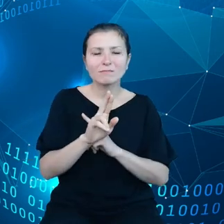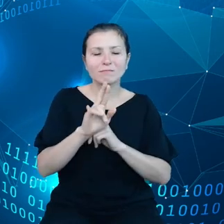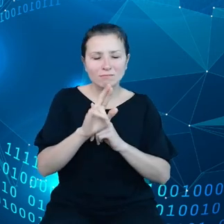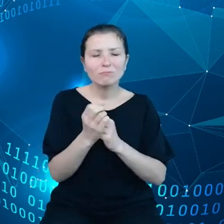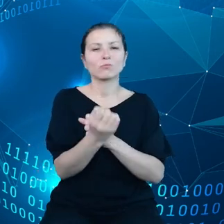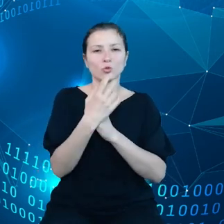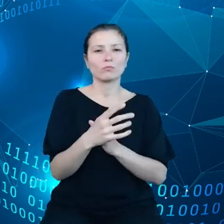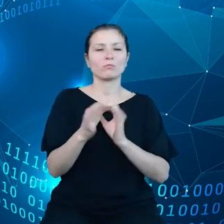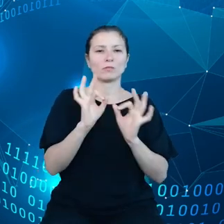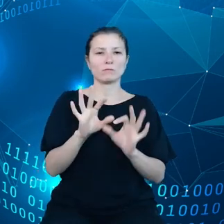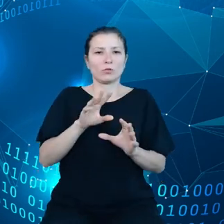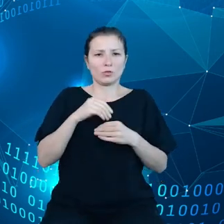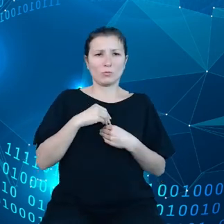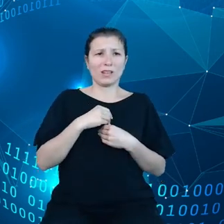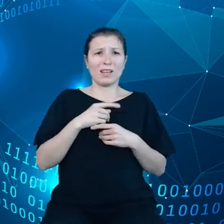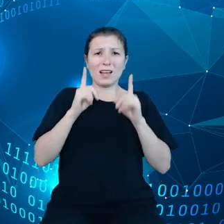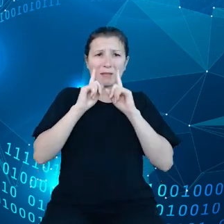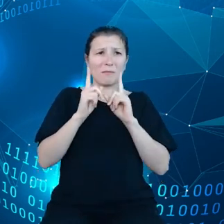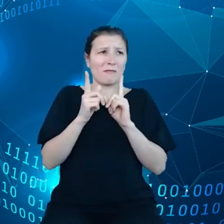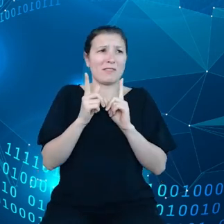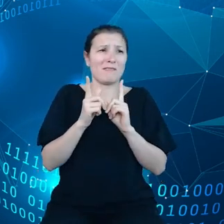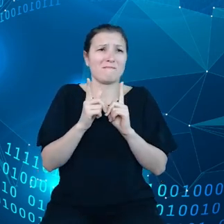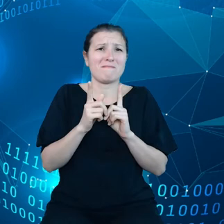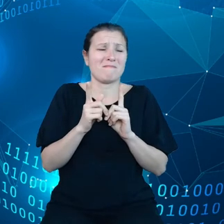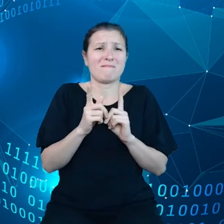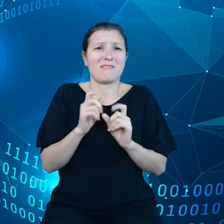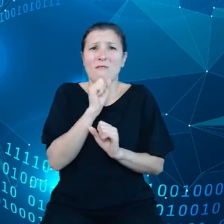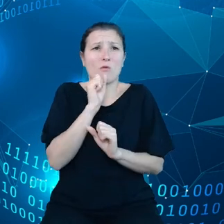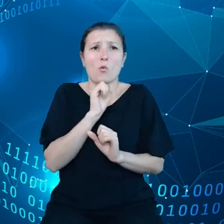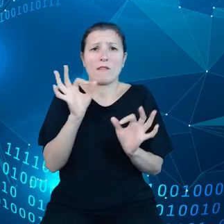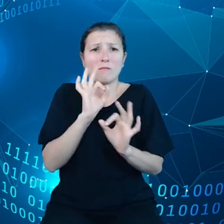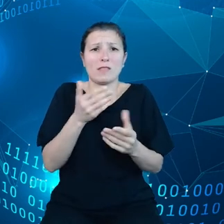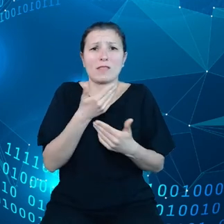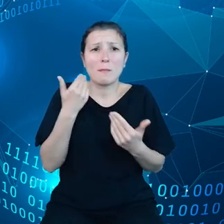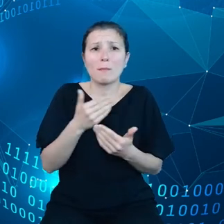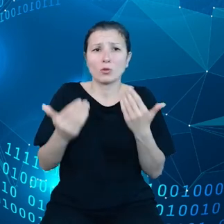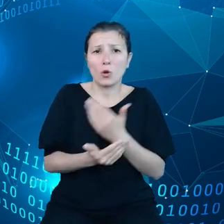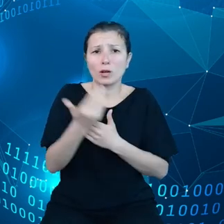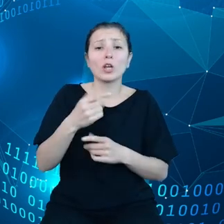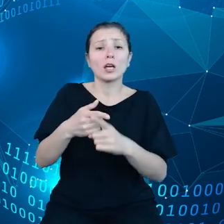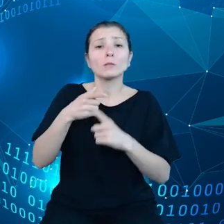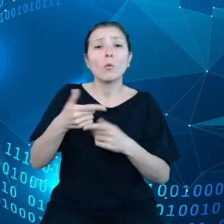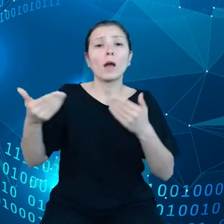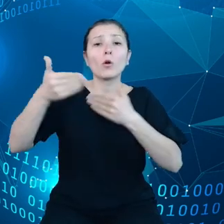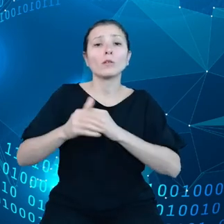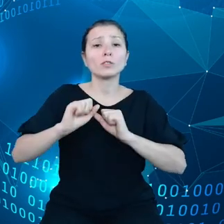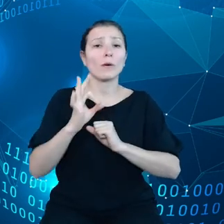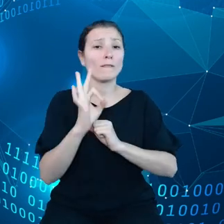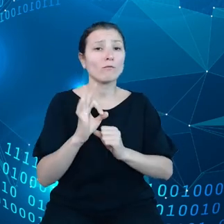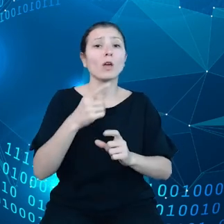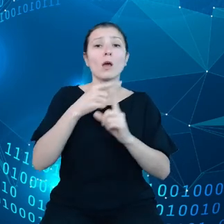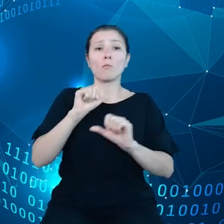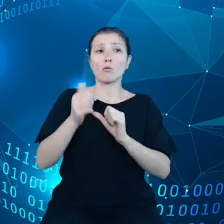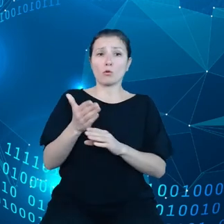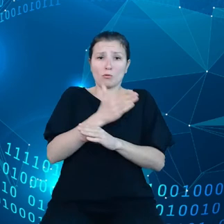nic nam nie daje, bo okazuje się, że spółka zakończyła działalność pół roku temu i hurtownia działa, ale nie